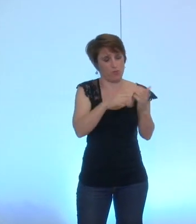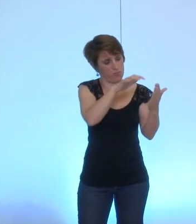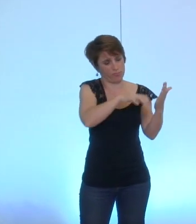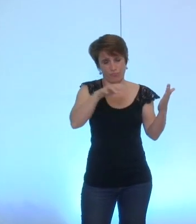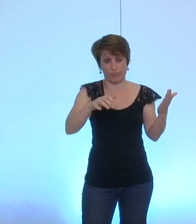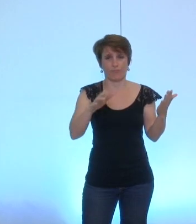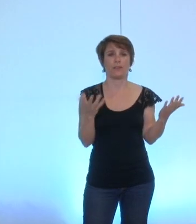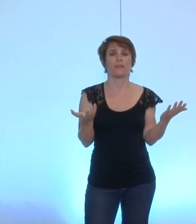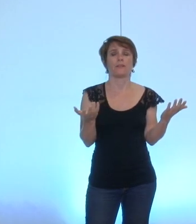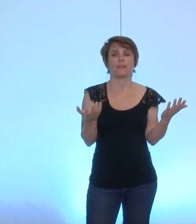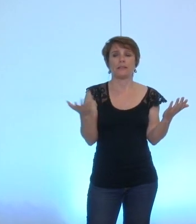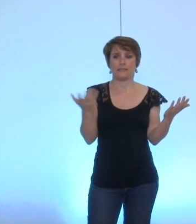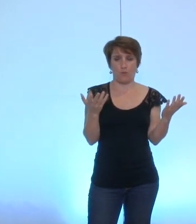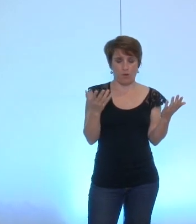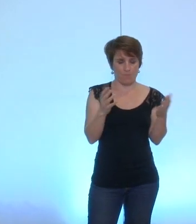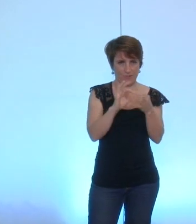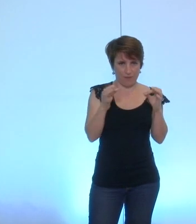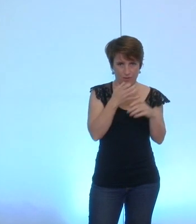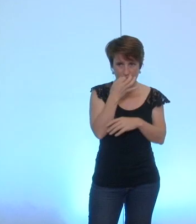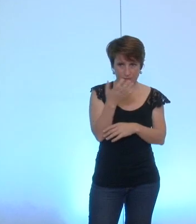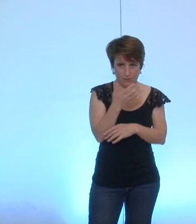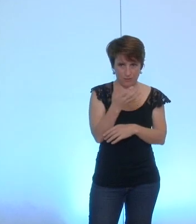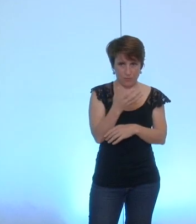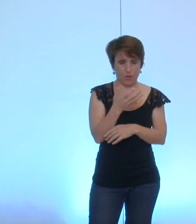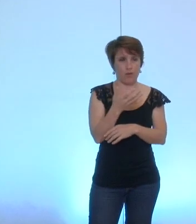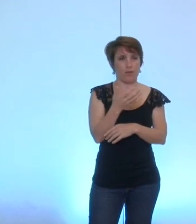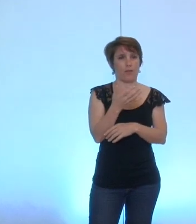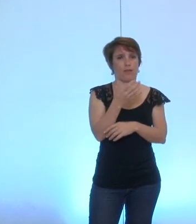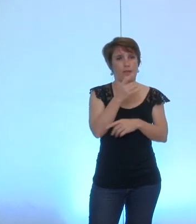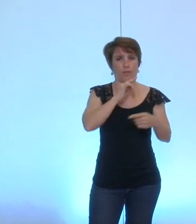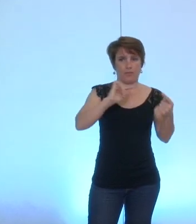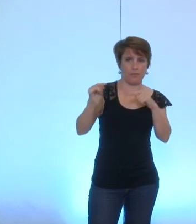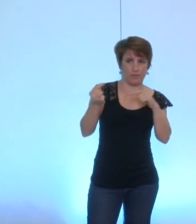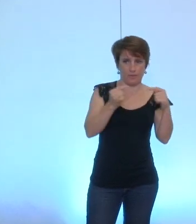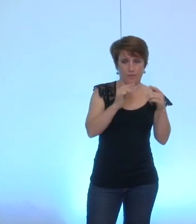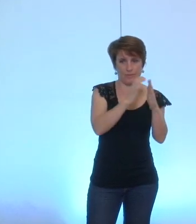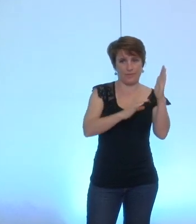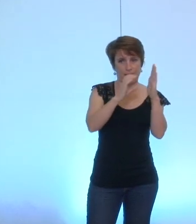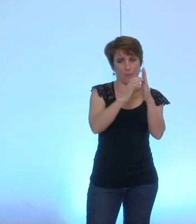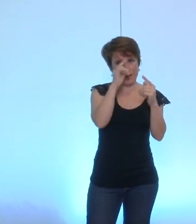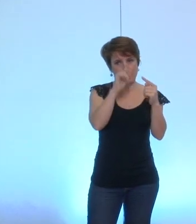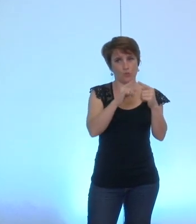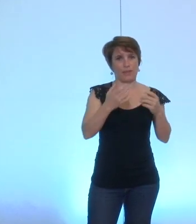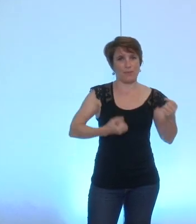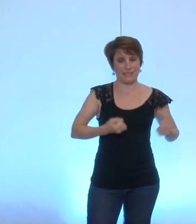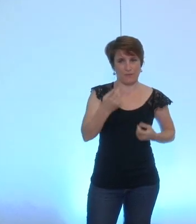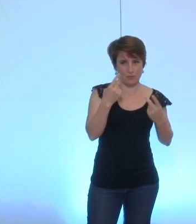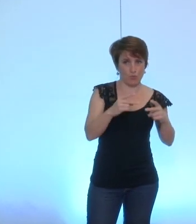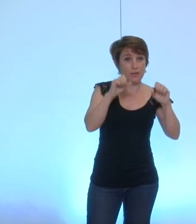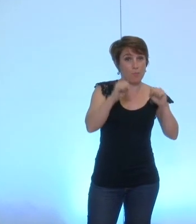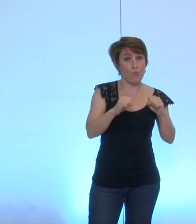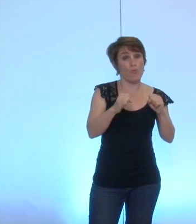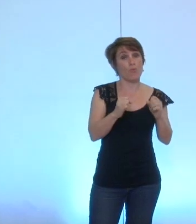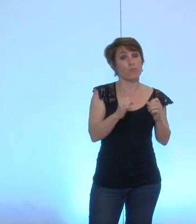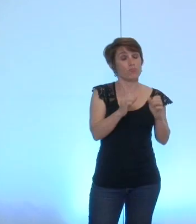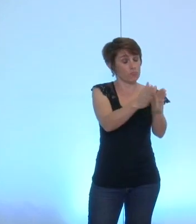qu'une délibération concernant un contrat de service public peut être consultée en mairie ou obtenir une copie donc